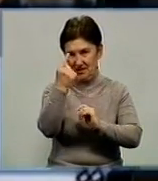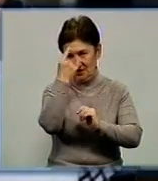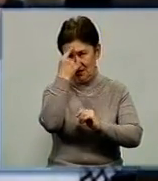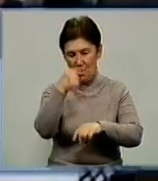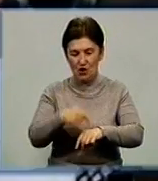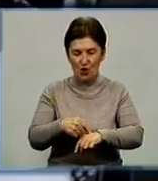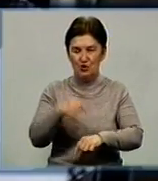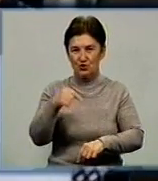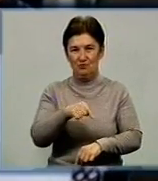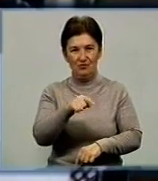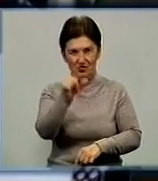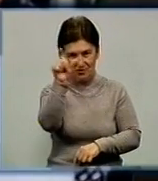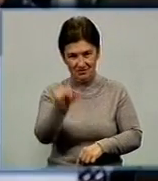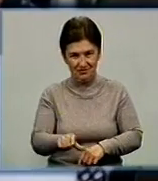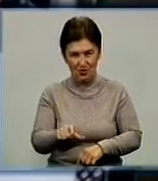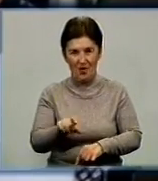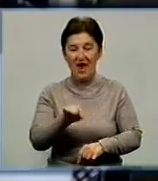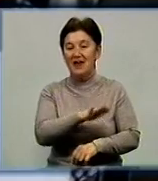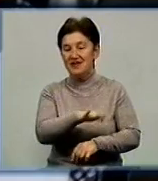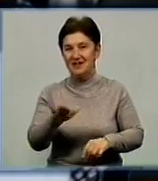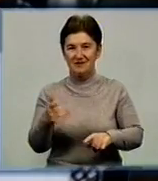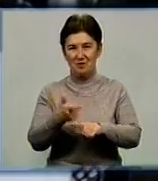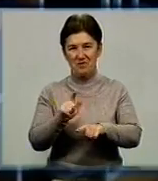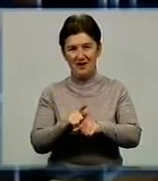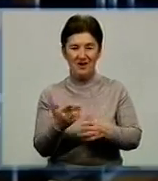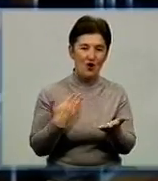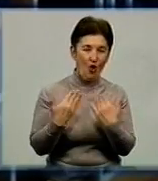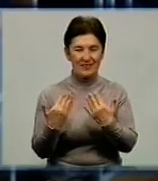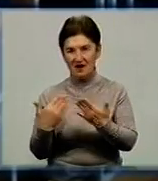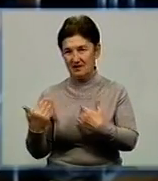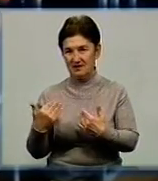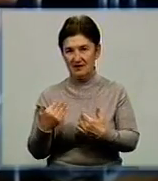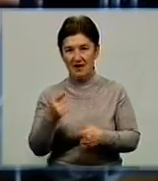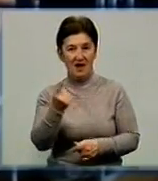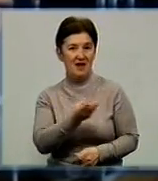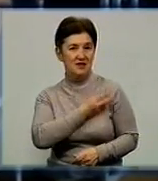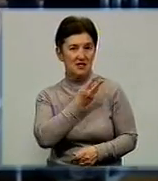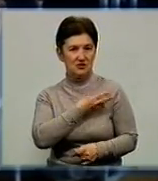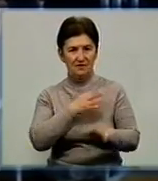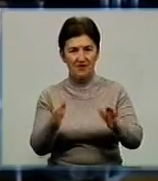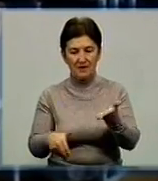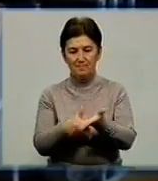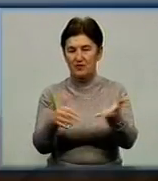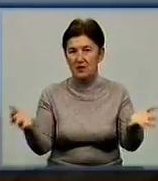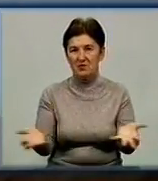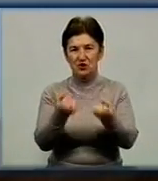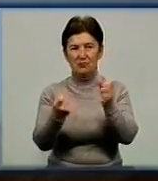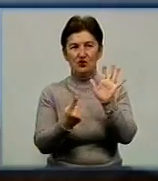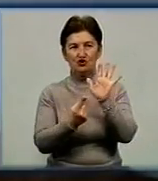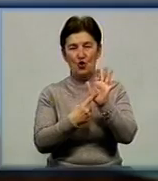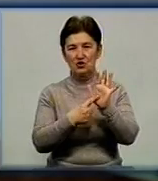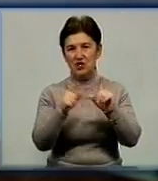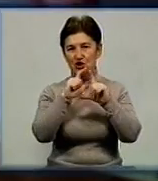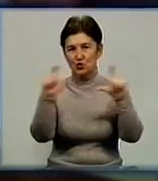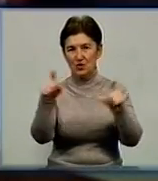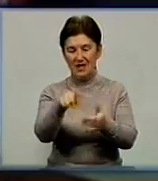людського взагалі. Ну і діти вони більш такі контактні. Ініціативу волонтерів підтримала шоста школа Кіровограда. Листи дітям в